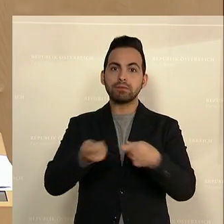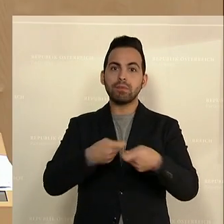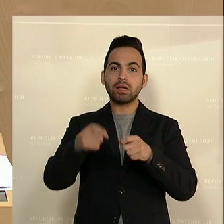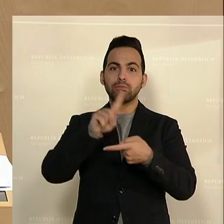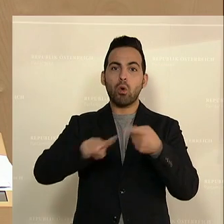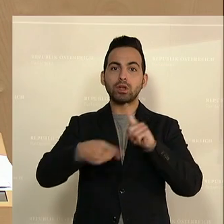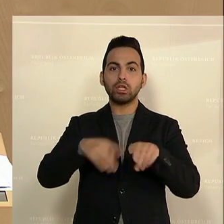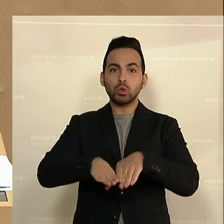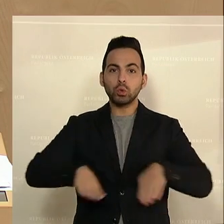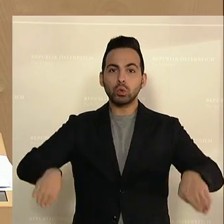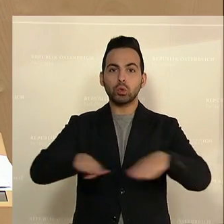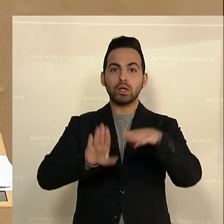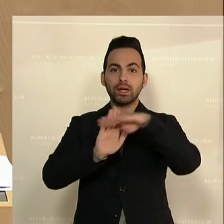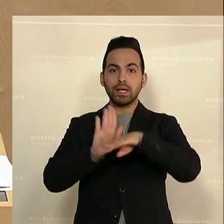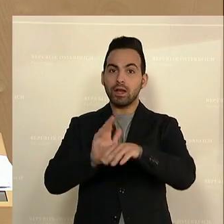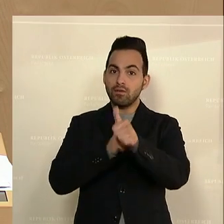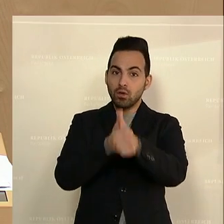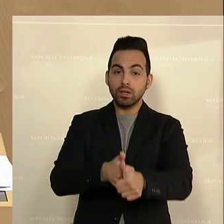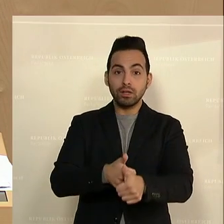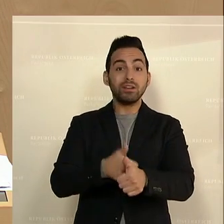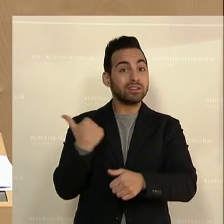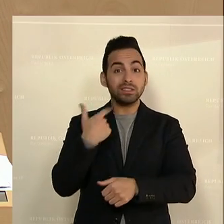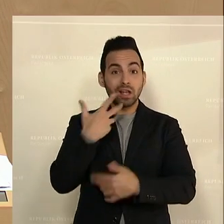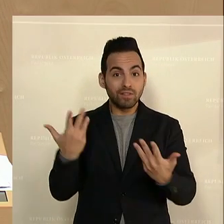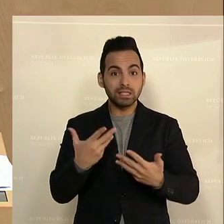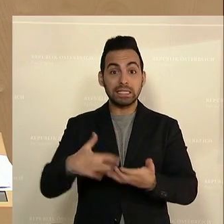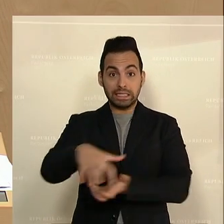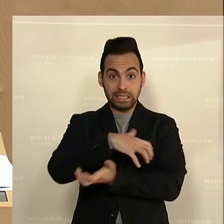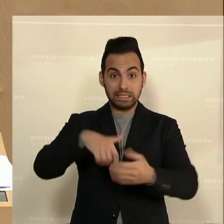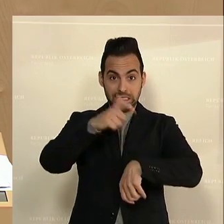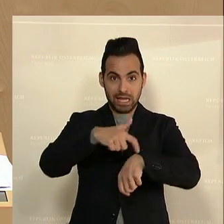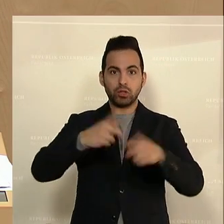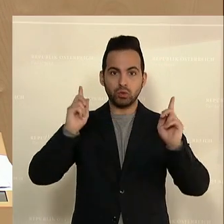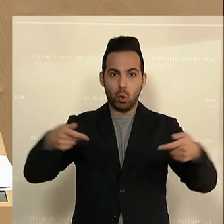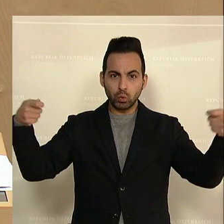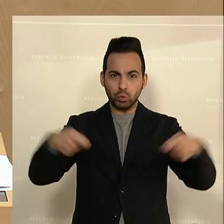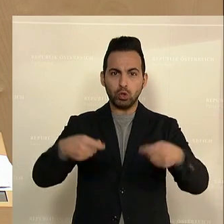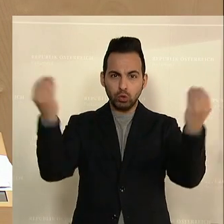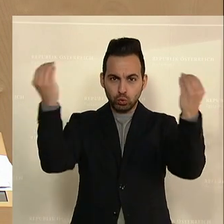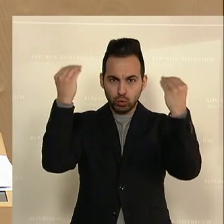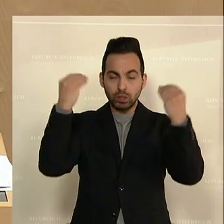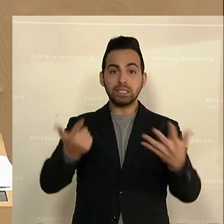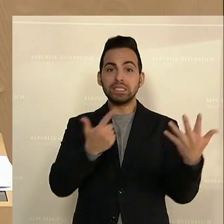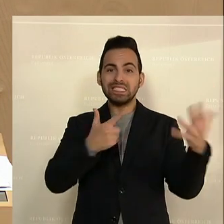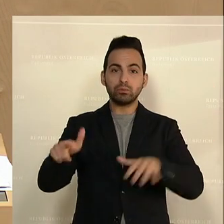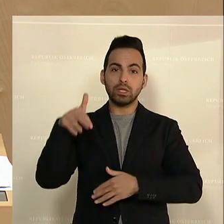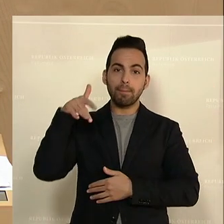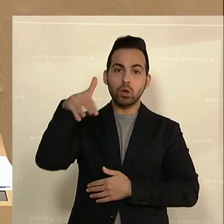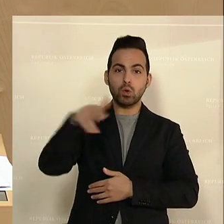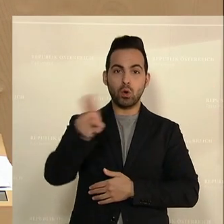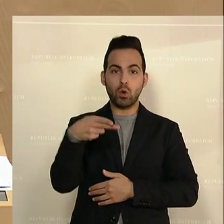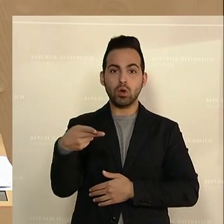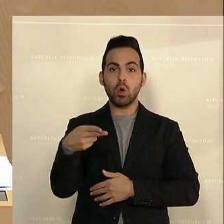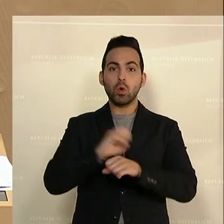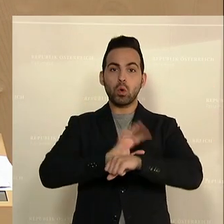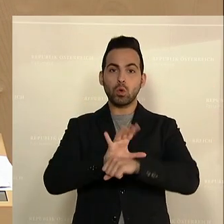Grundregel lautet, in der Krise sollst du schulen. Und das haben wir gemacht. 700 Millionen Euro haben wir für die Corona-Job-Offensive